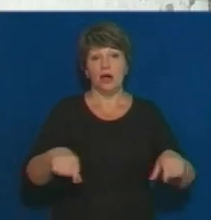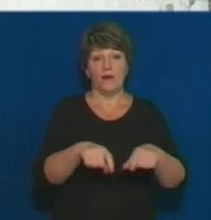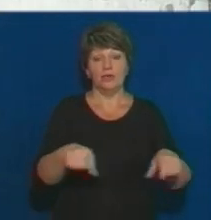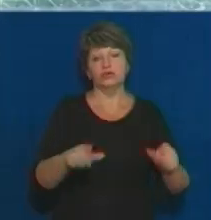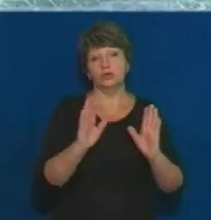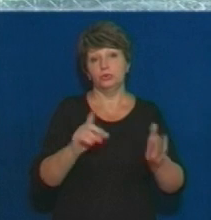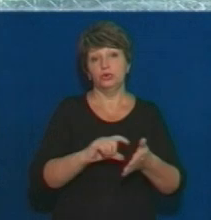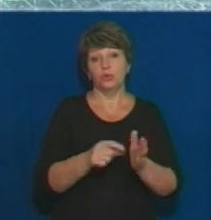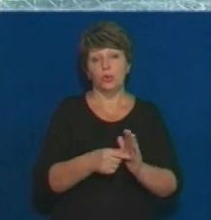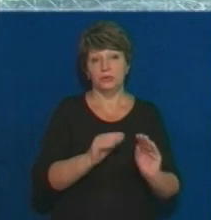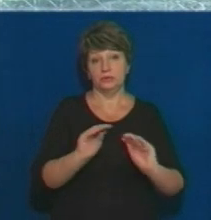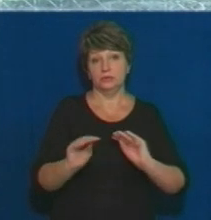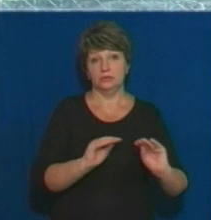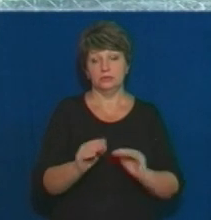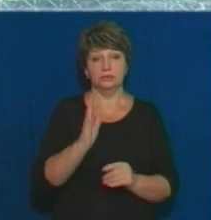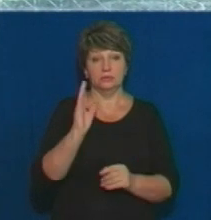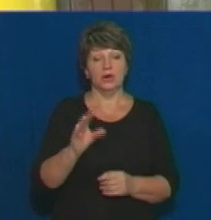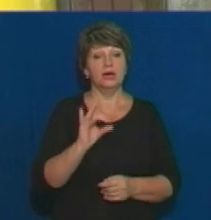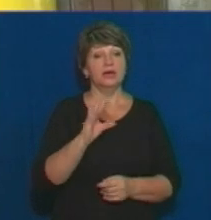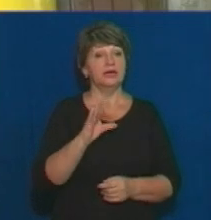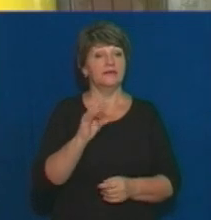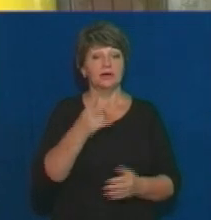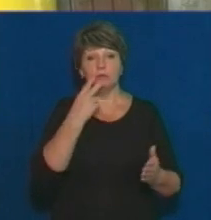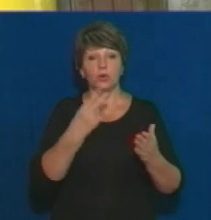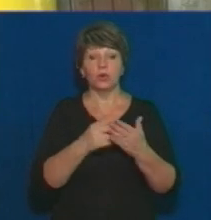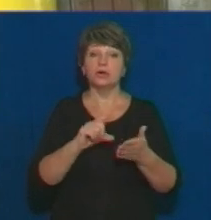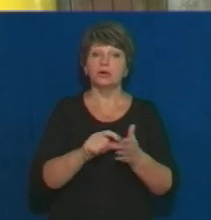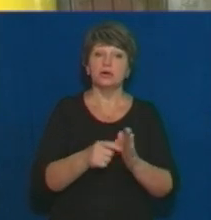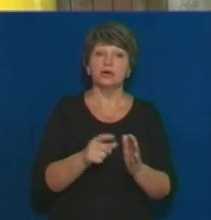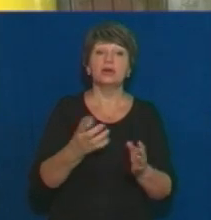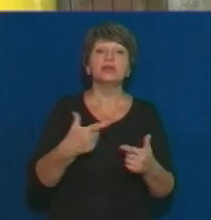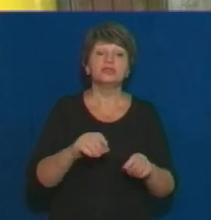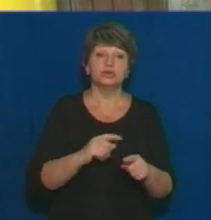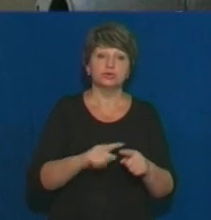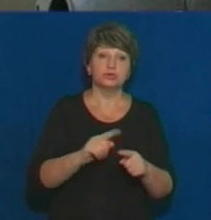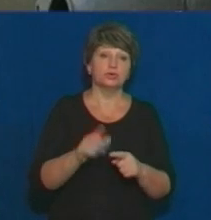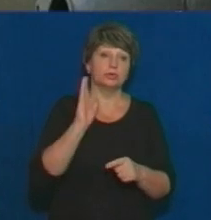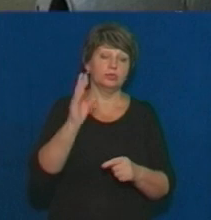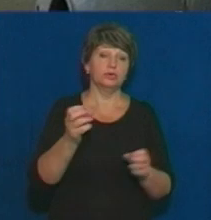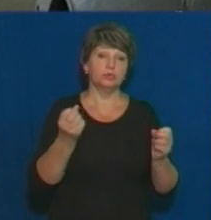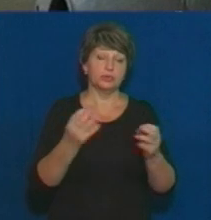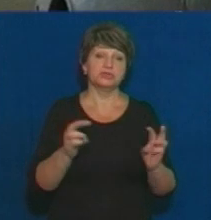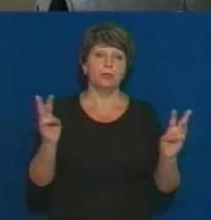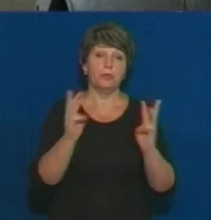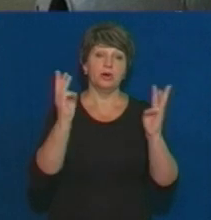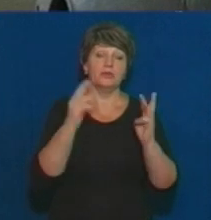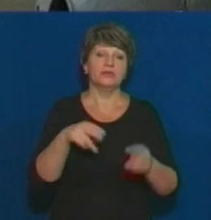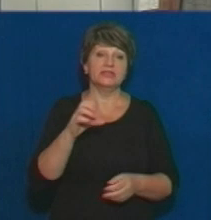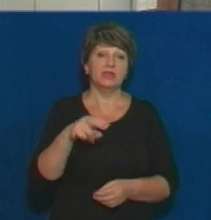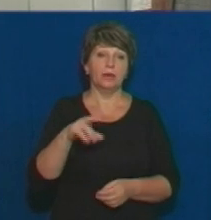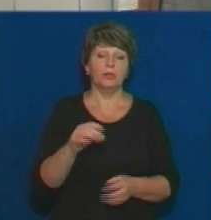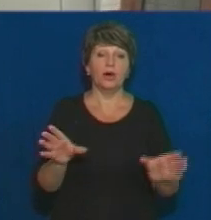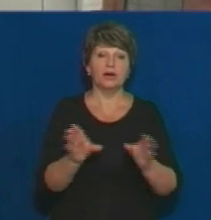буде кімната оборудована. Іван Пісківець показує кімнату, де невдовзі буде пожежне депо. Разом з однокласником чоловік